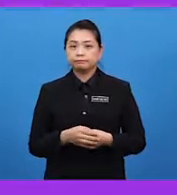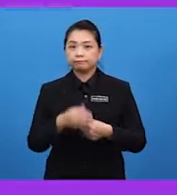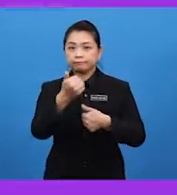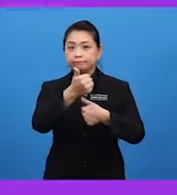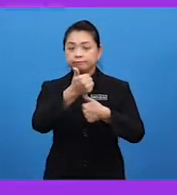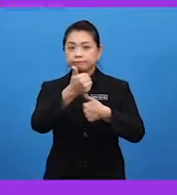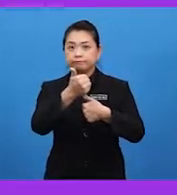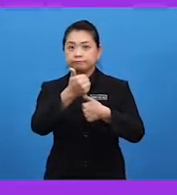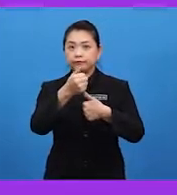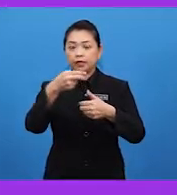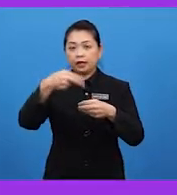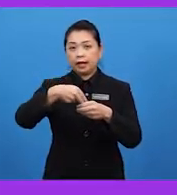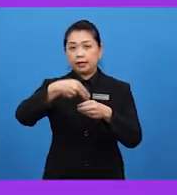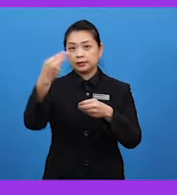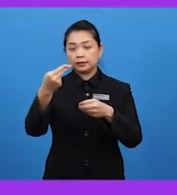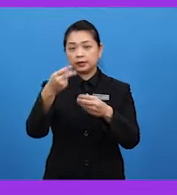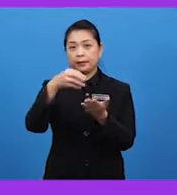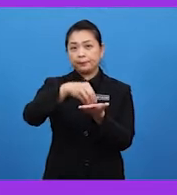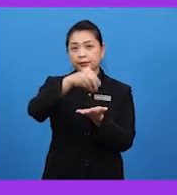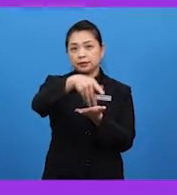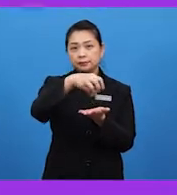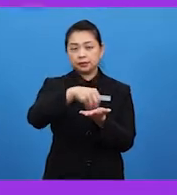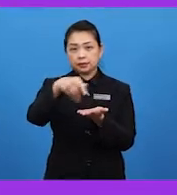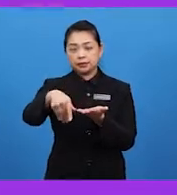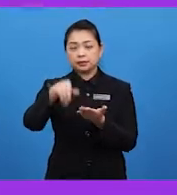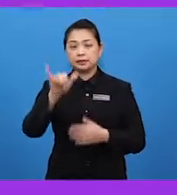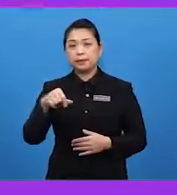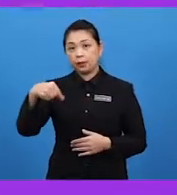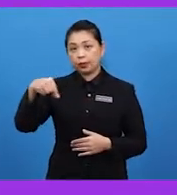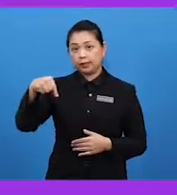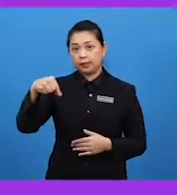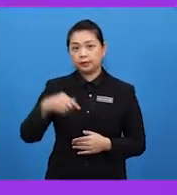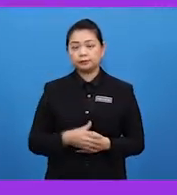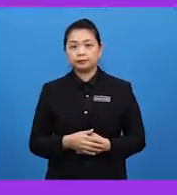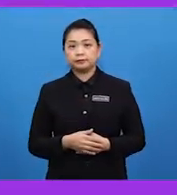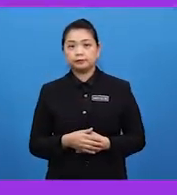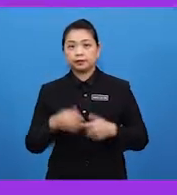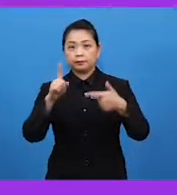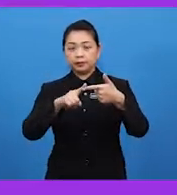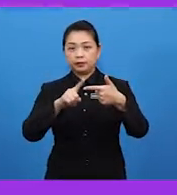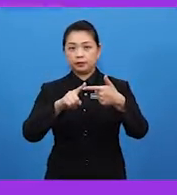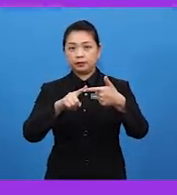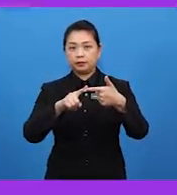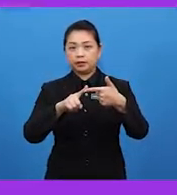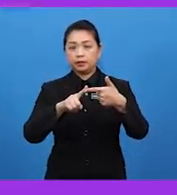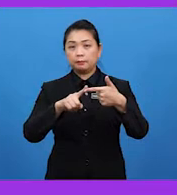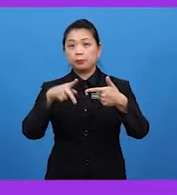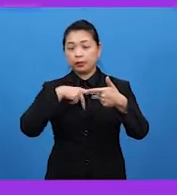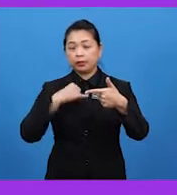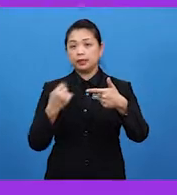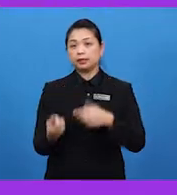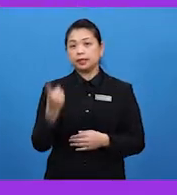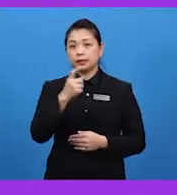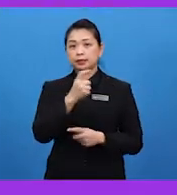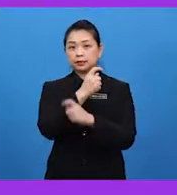A, menghasilkan biji benih yang berkualiti B, mempunyai